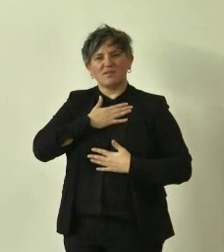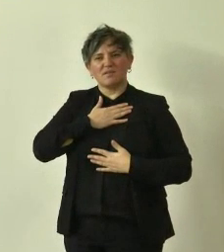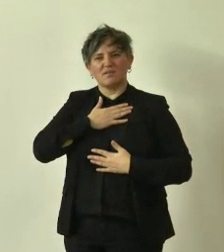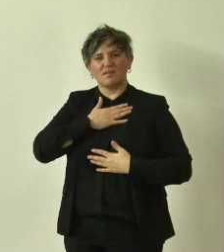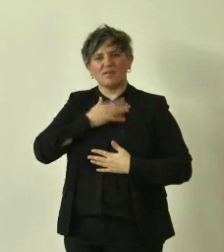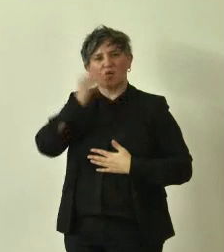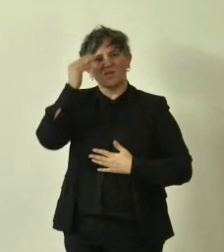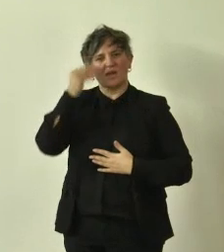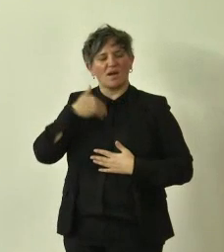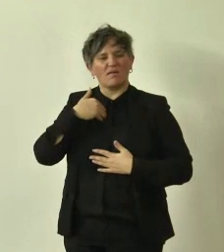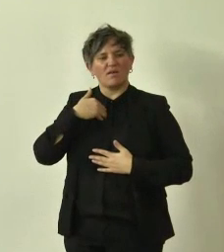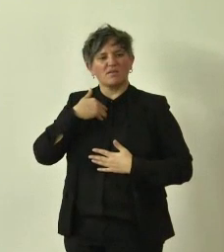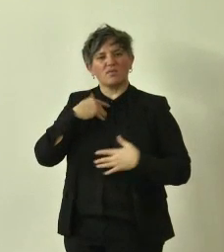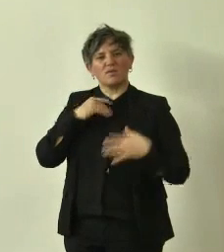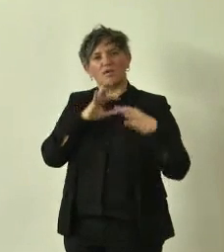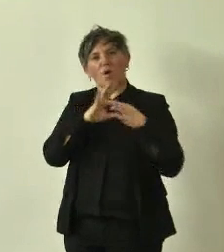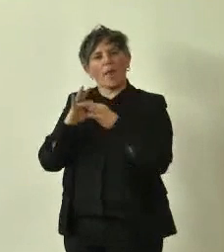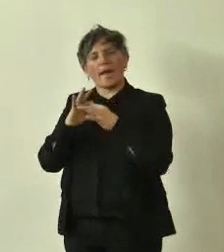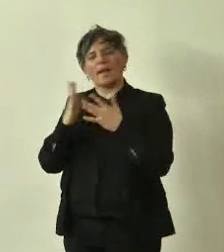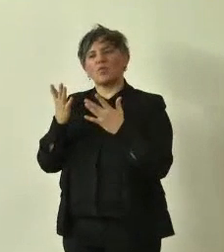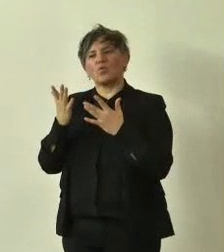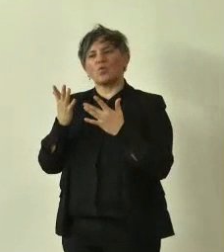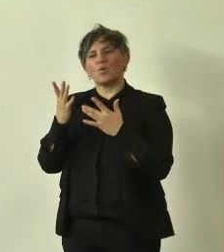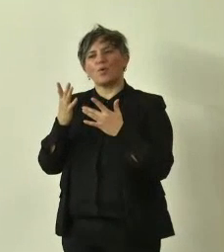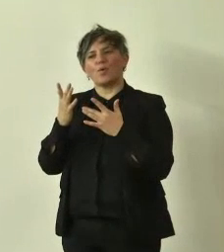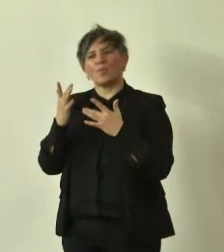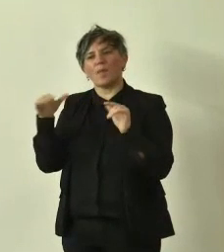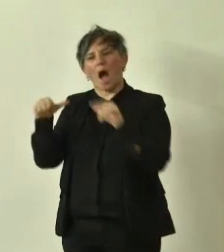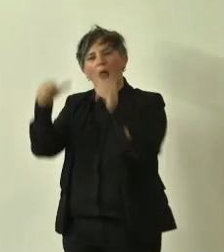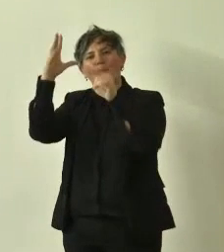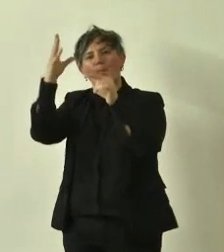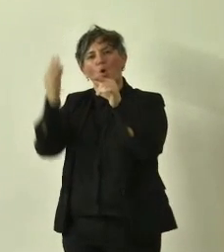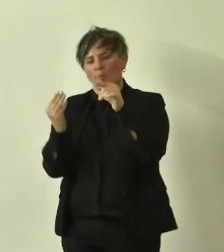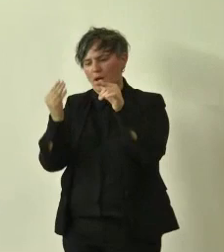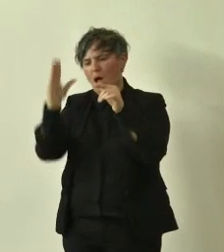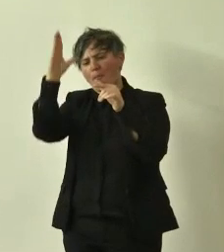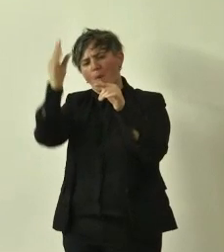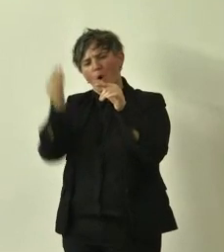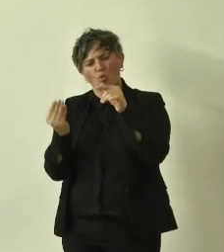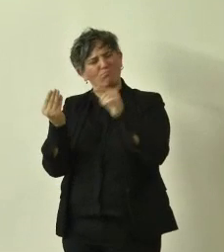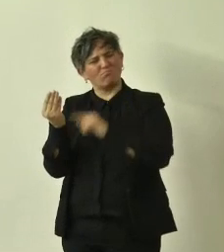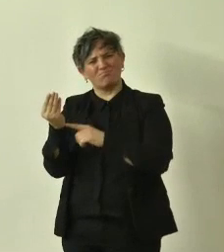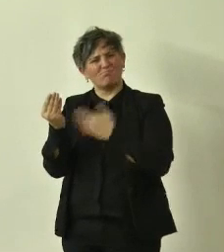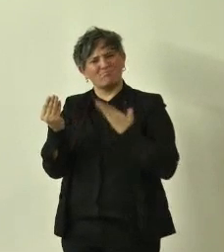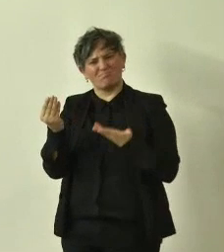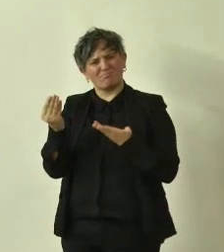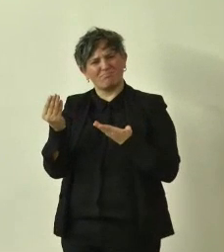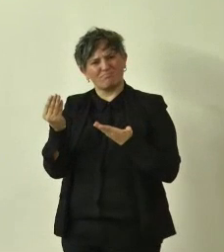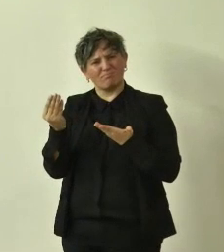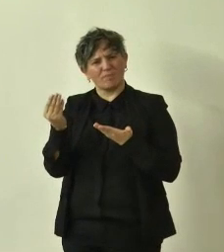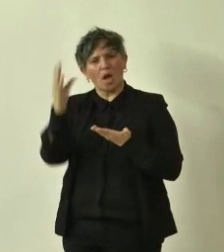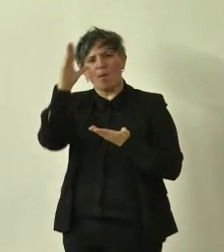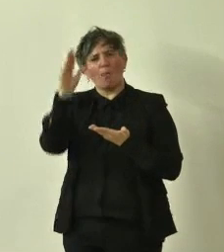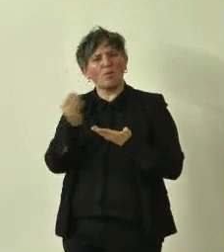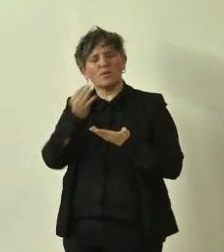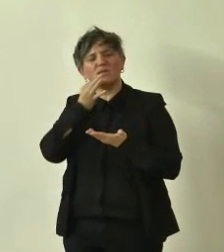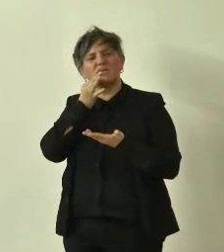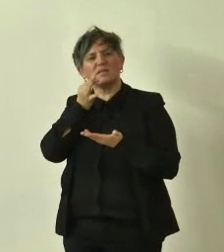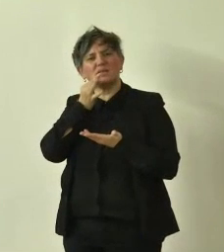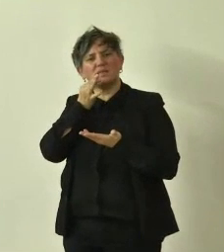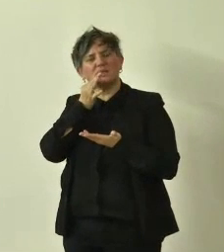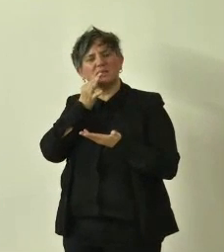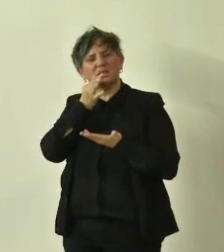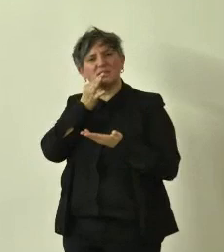della monumentalità allora la monumentalità abbiamo detto sta anche nel significato